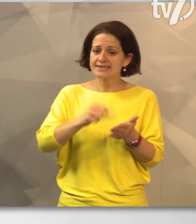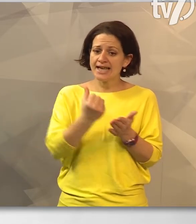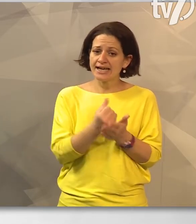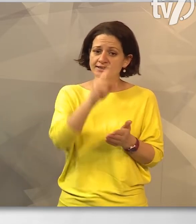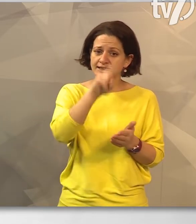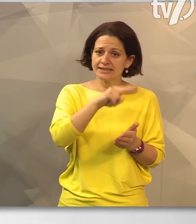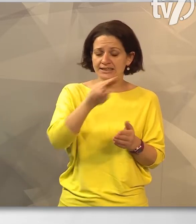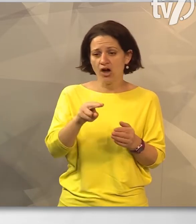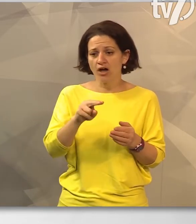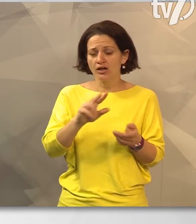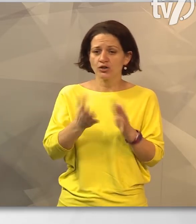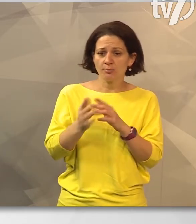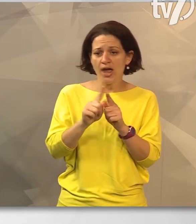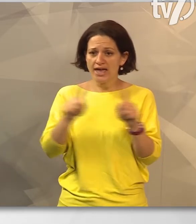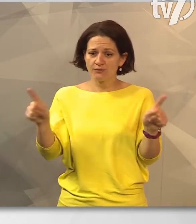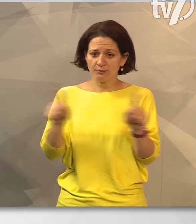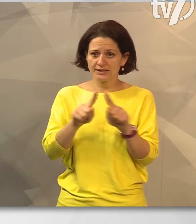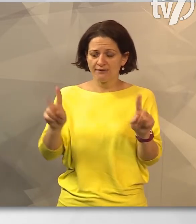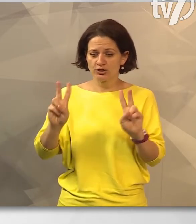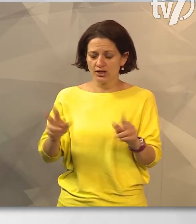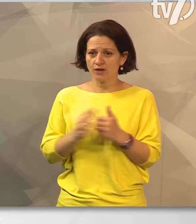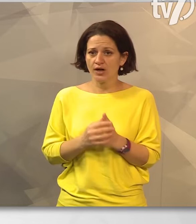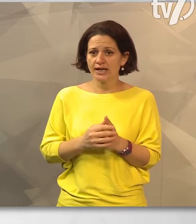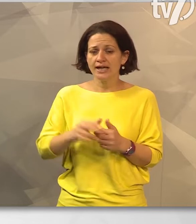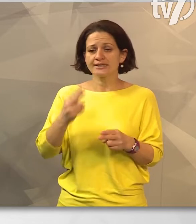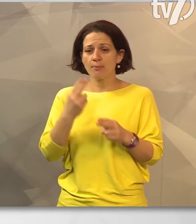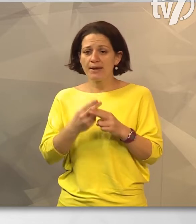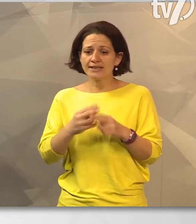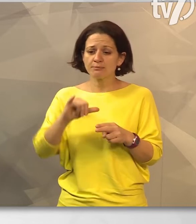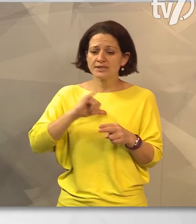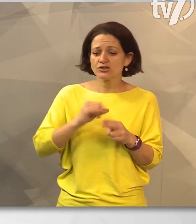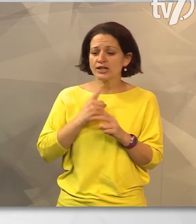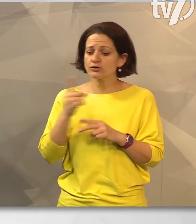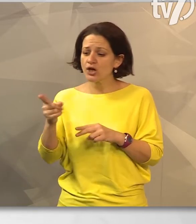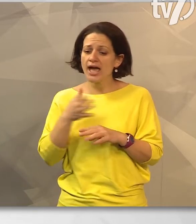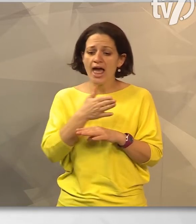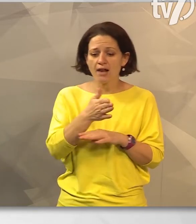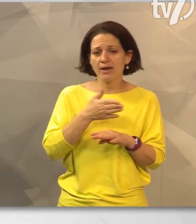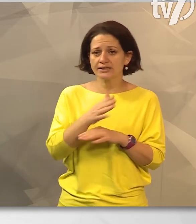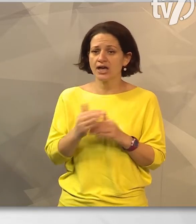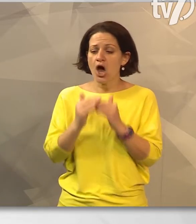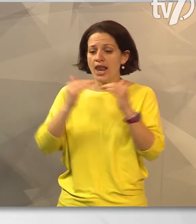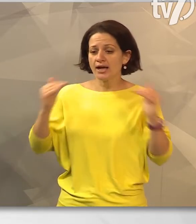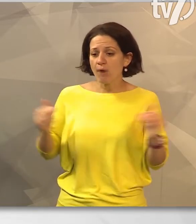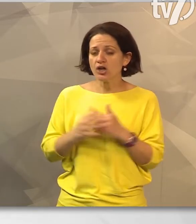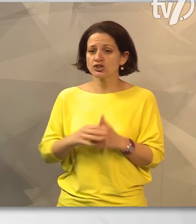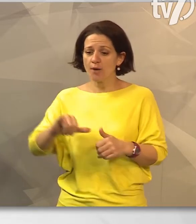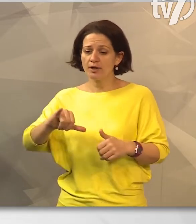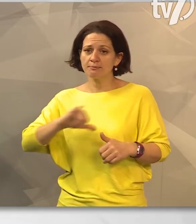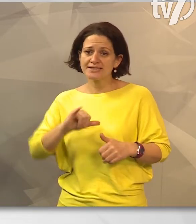klinika körülbelül egyforma távolságra van innen, tehát a betegek biztonságosan el tudnak jutni a legmagasabb vagy